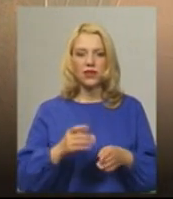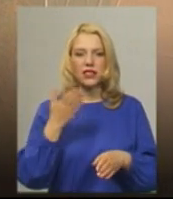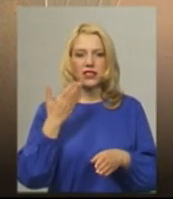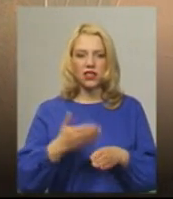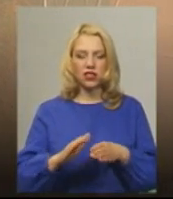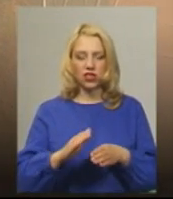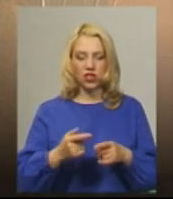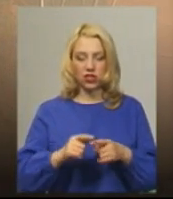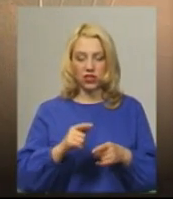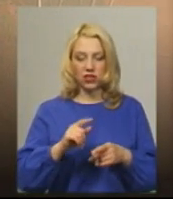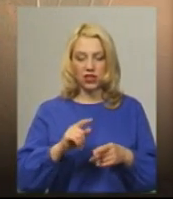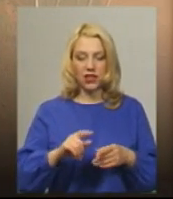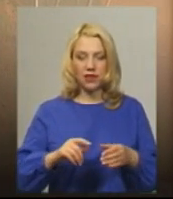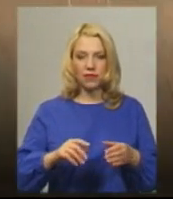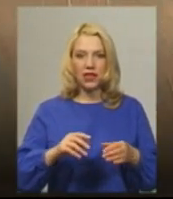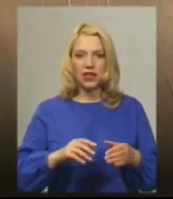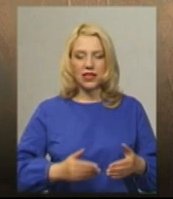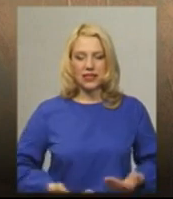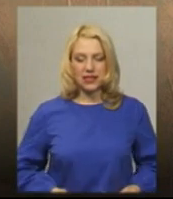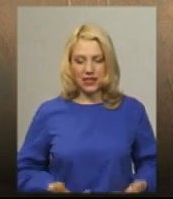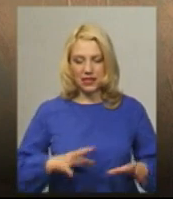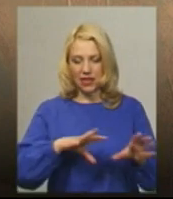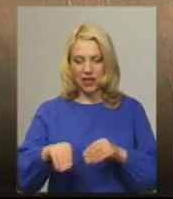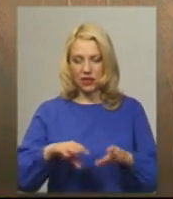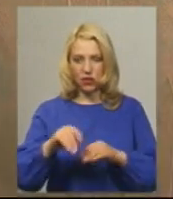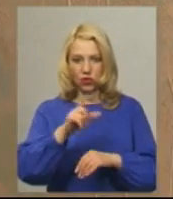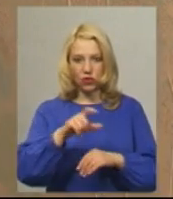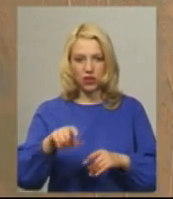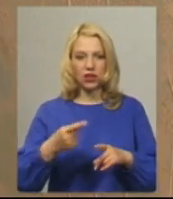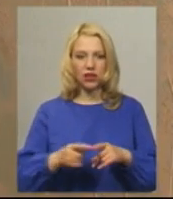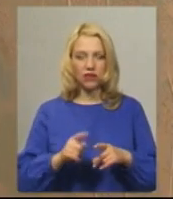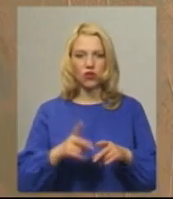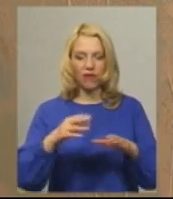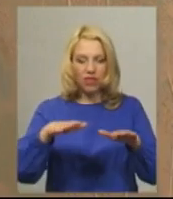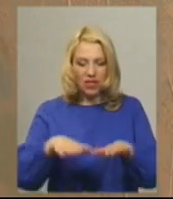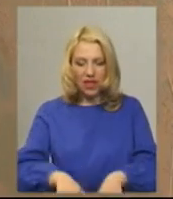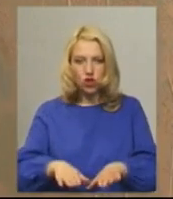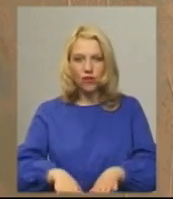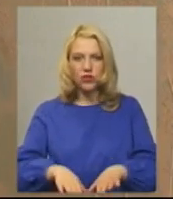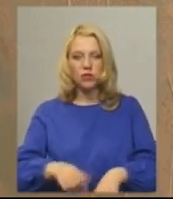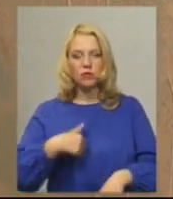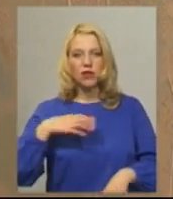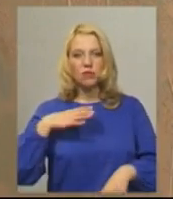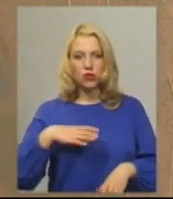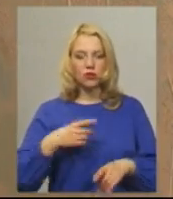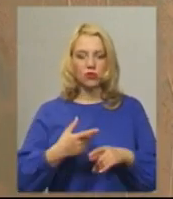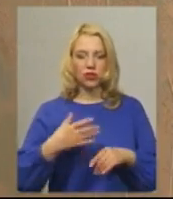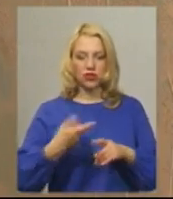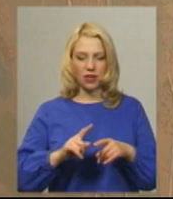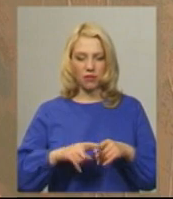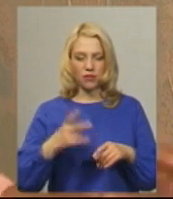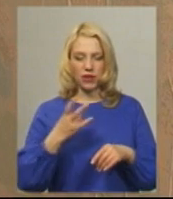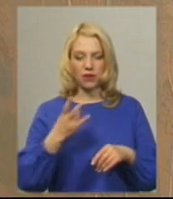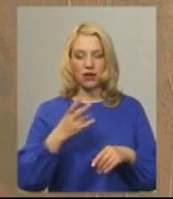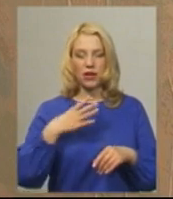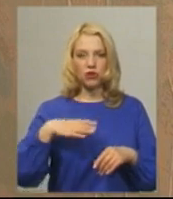знаходиться в низменій частині, в низовині. Ми мусимо терпіти у той період, поки не зійде вода, не стича вона з